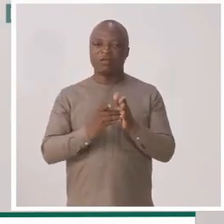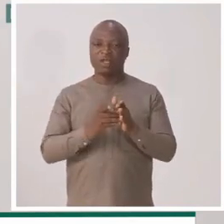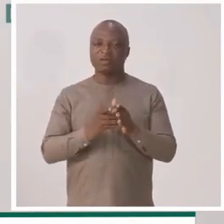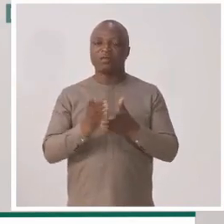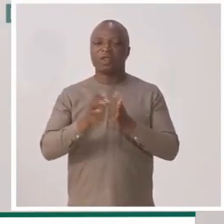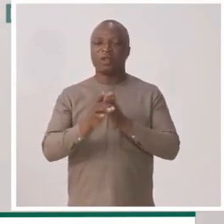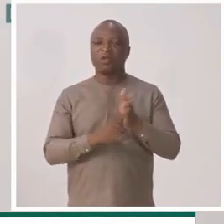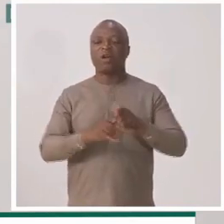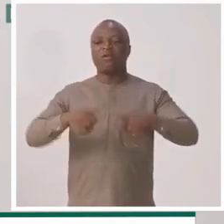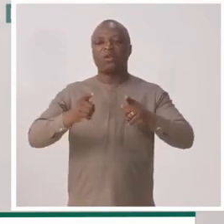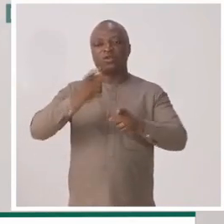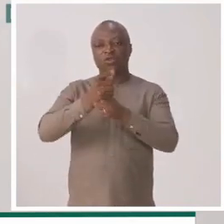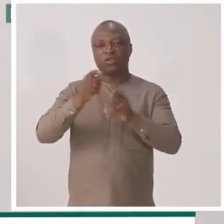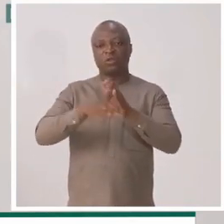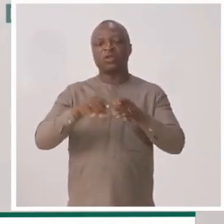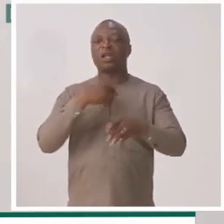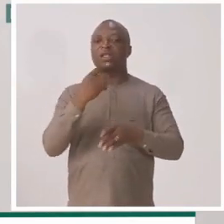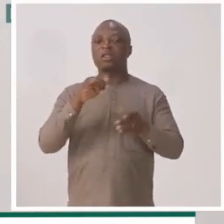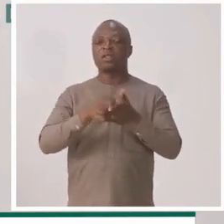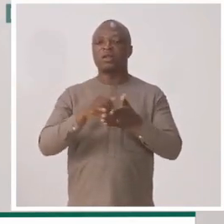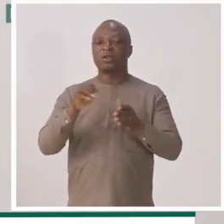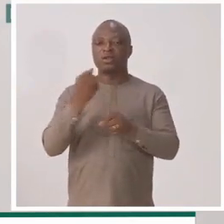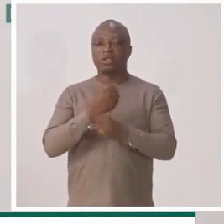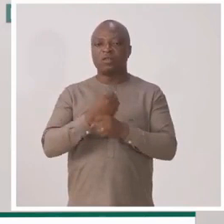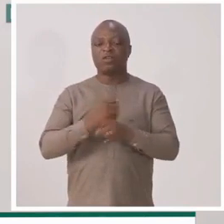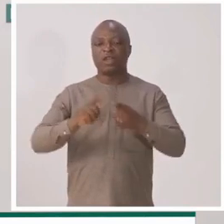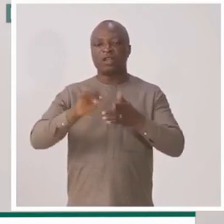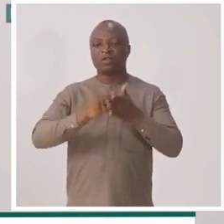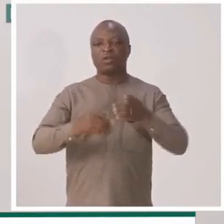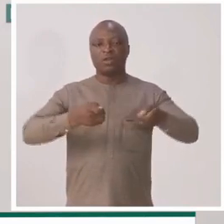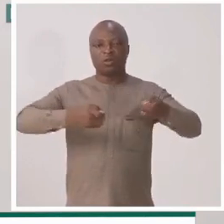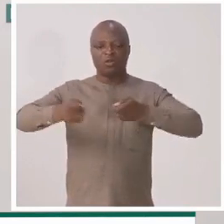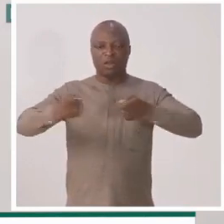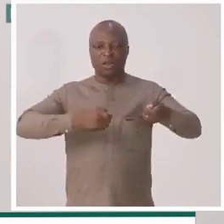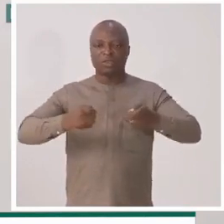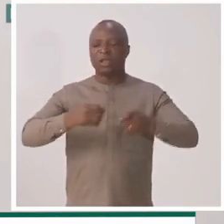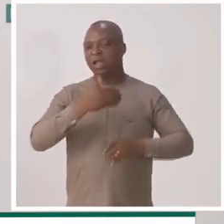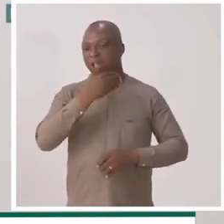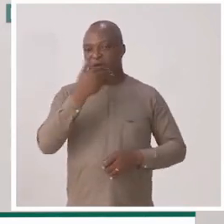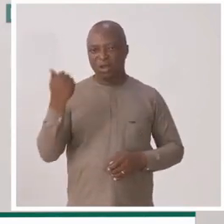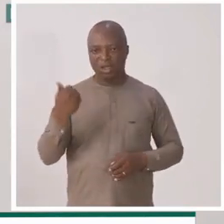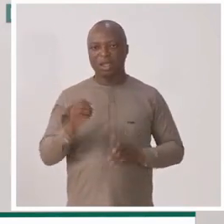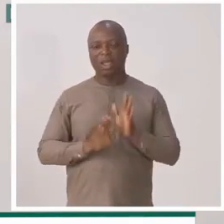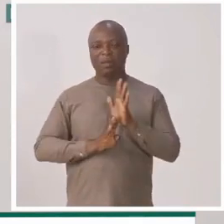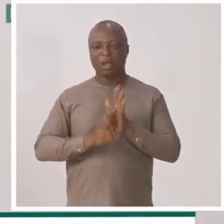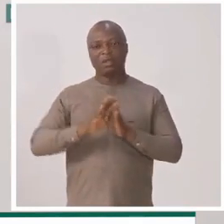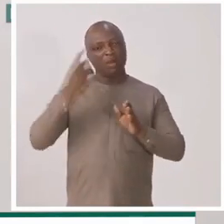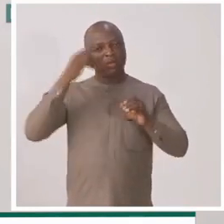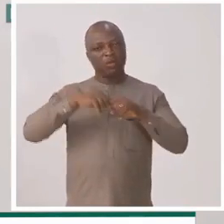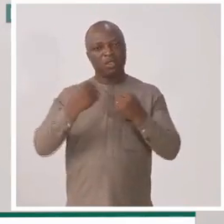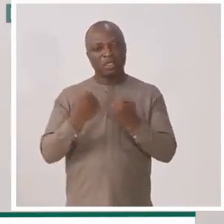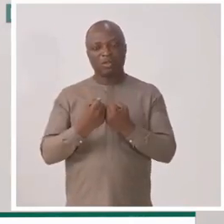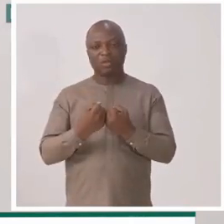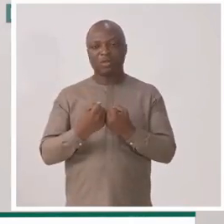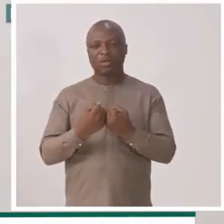définies. Et les réformes vont justement adresser ce point et faire en sorte qu'une gouvernance améliorée émerge